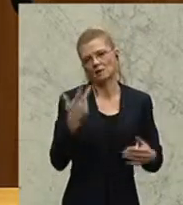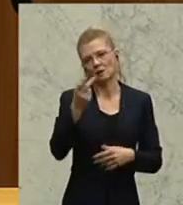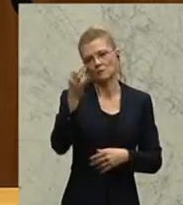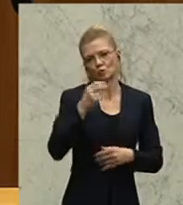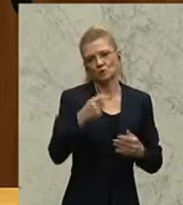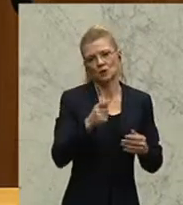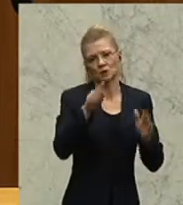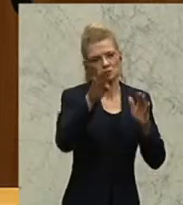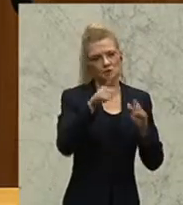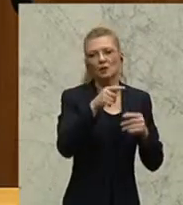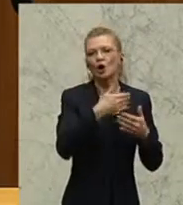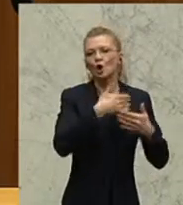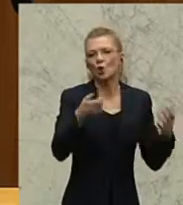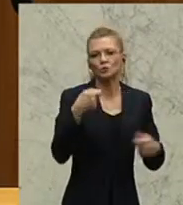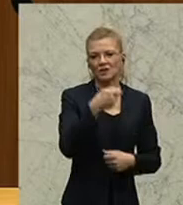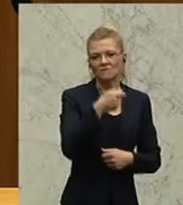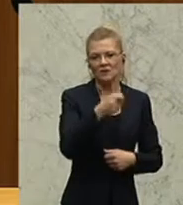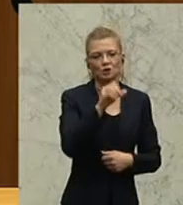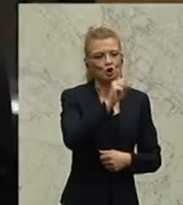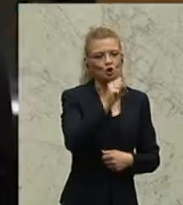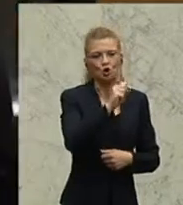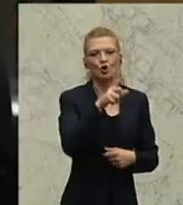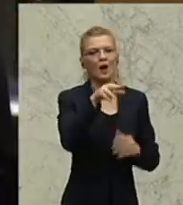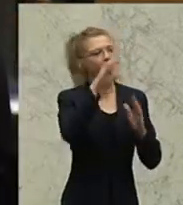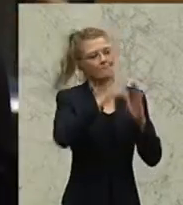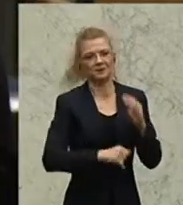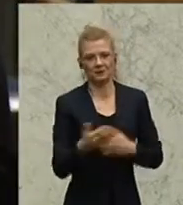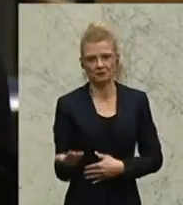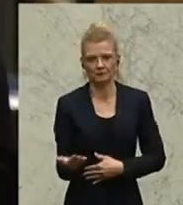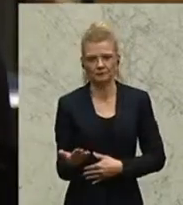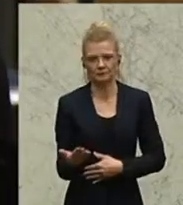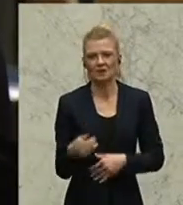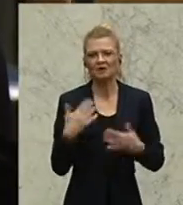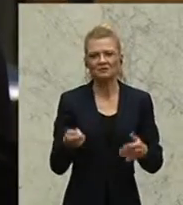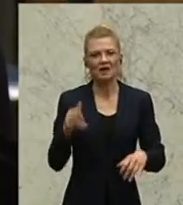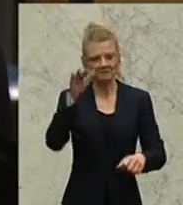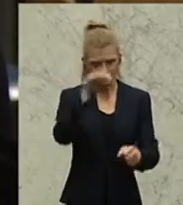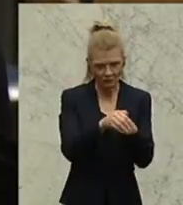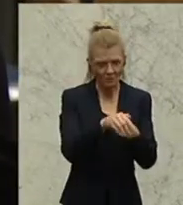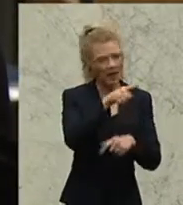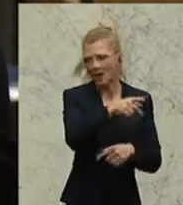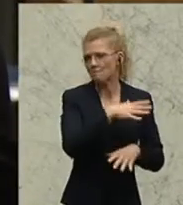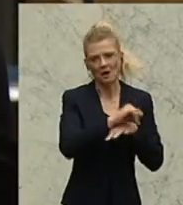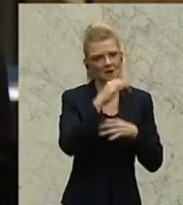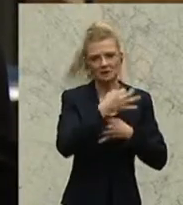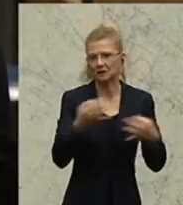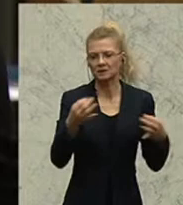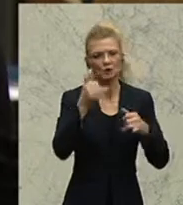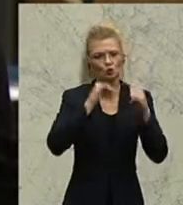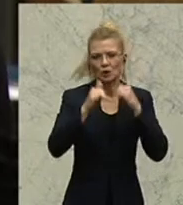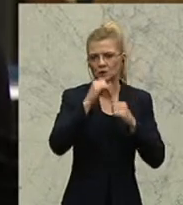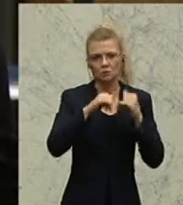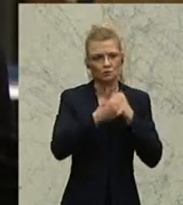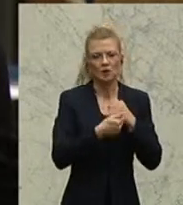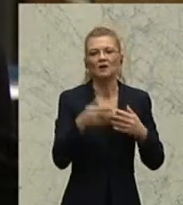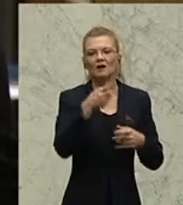dem Großinvestor Stronach zur Verfügung gestellt hat. Und da hat sich herausgestellt, er macht kein Tourismusprojekt, er baut sozusagen fünf Luxuswohnungen,